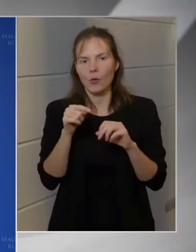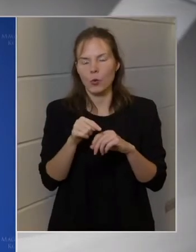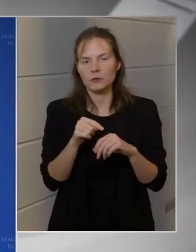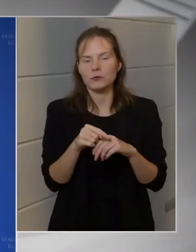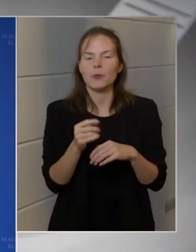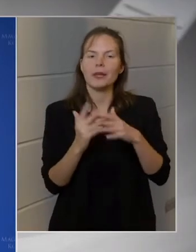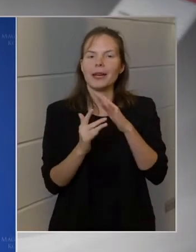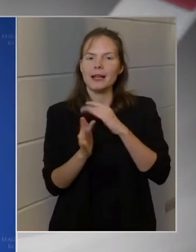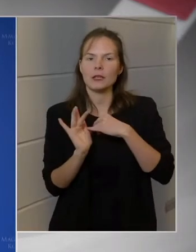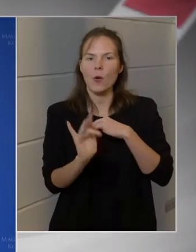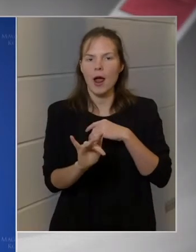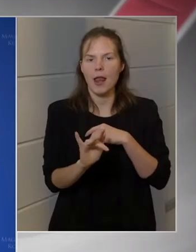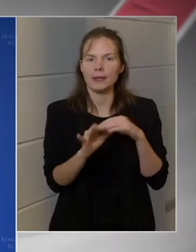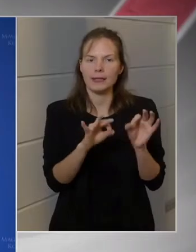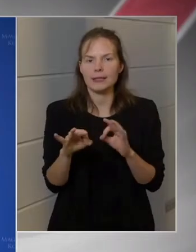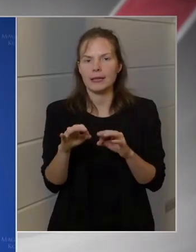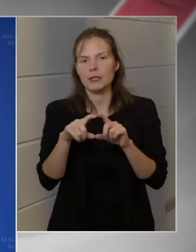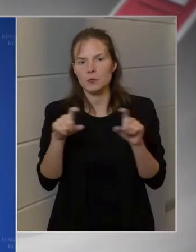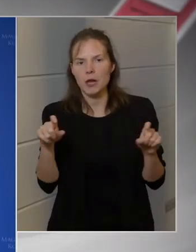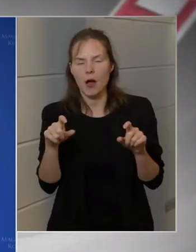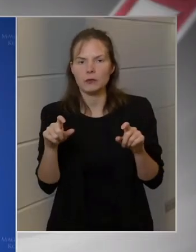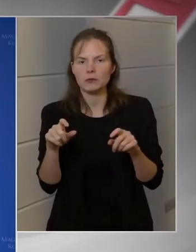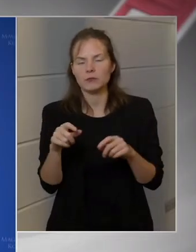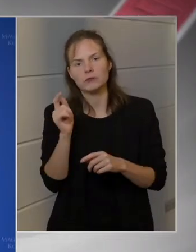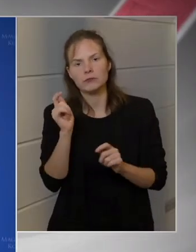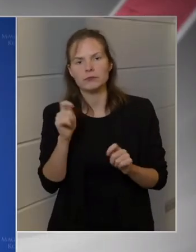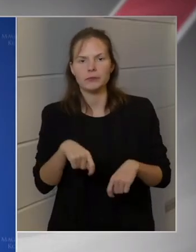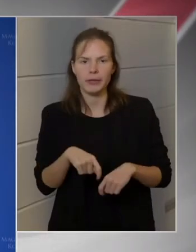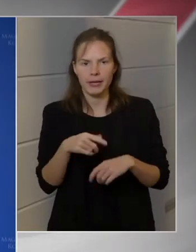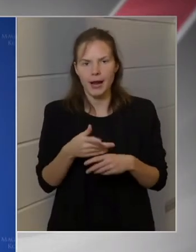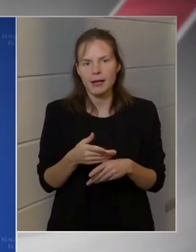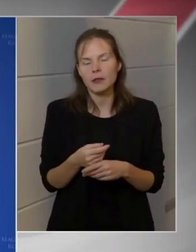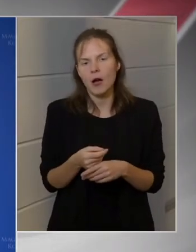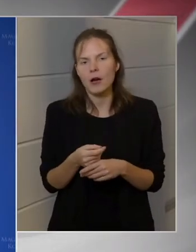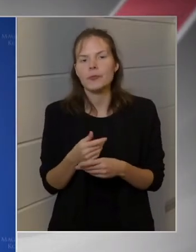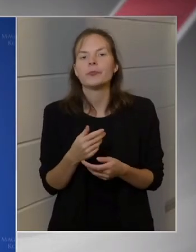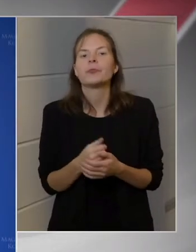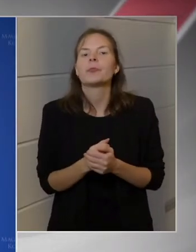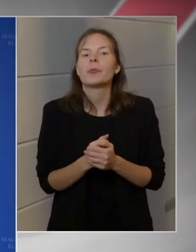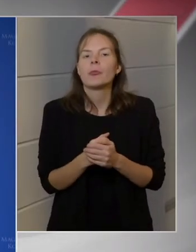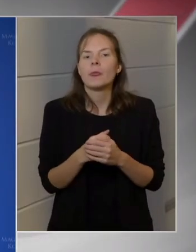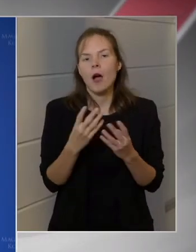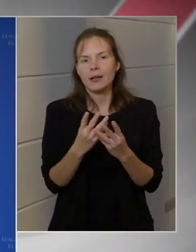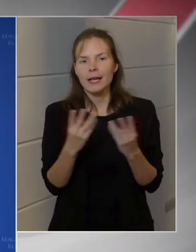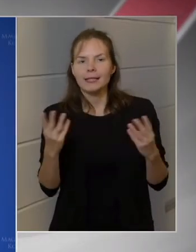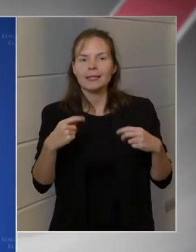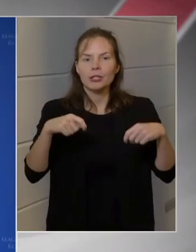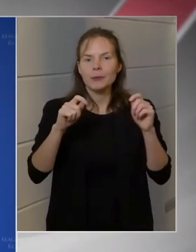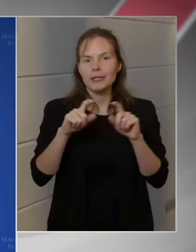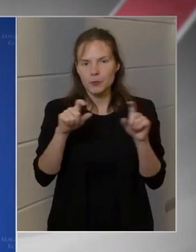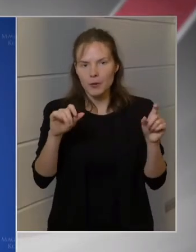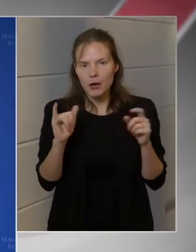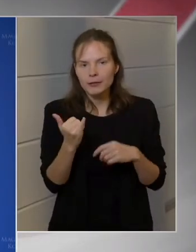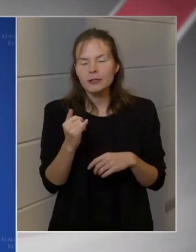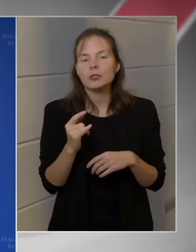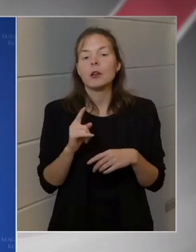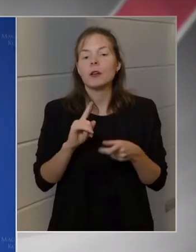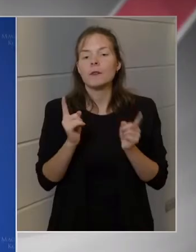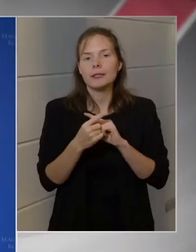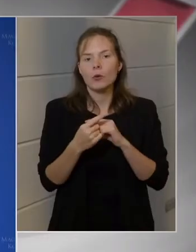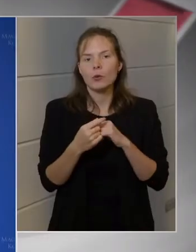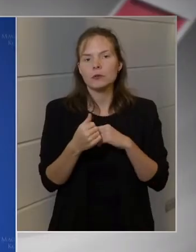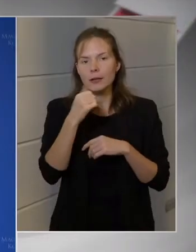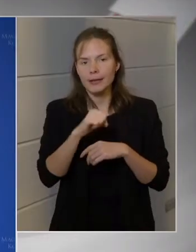intézkedések miatt bírálta, és a kerítésépítés miatt is. Az Európai Néppárt frakcióvezetője és állnök jelöltje, Manfred Weber,